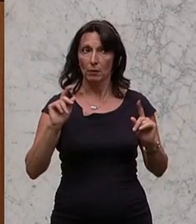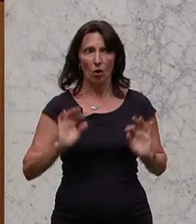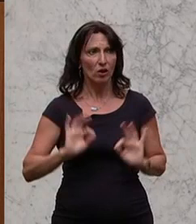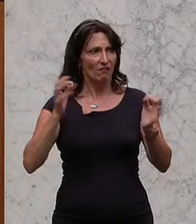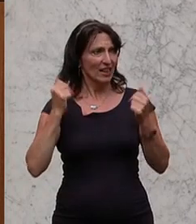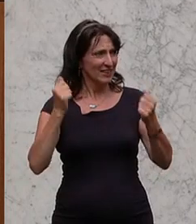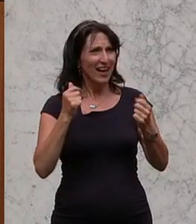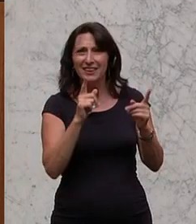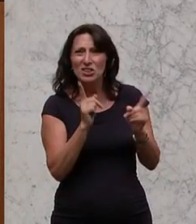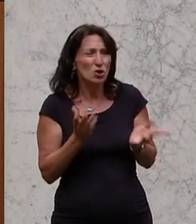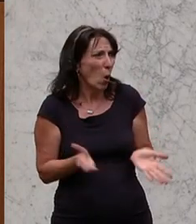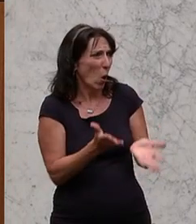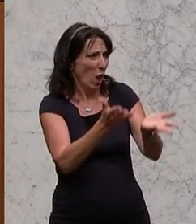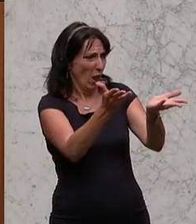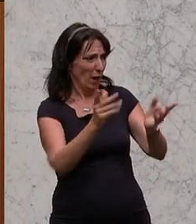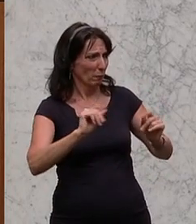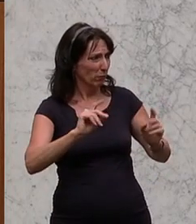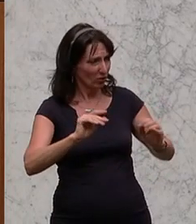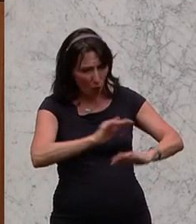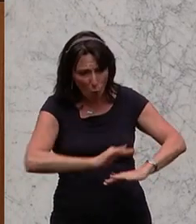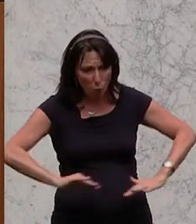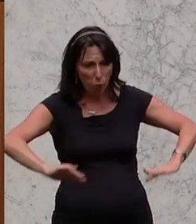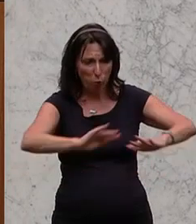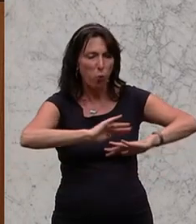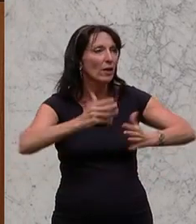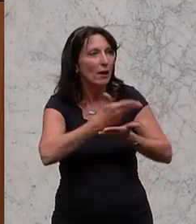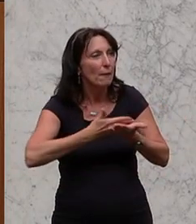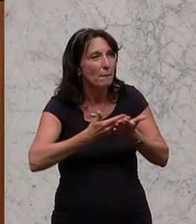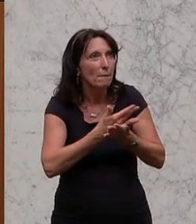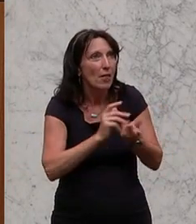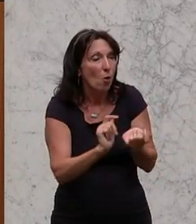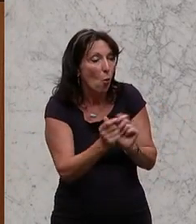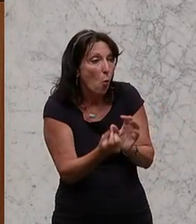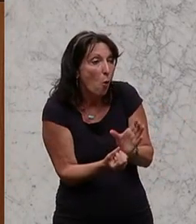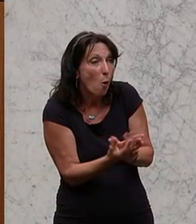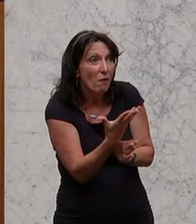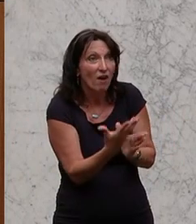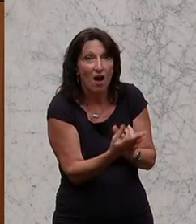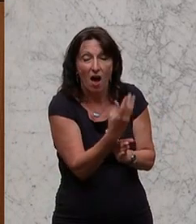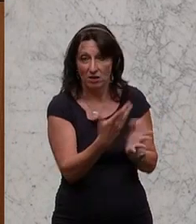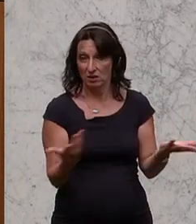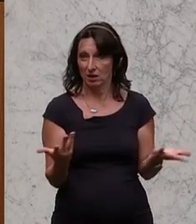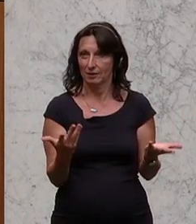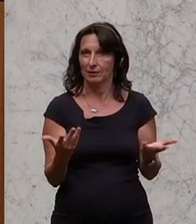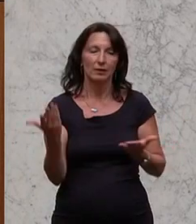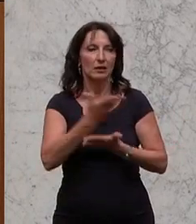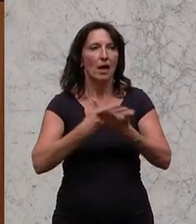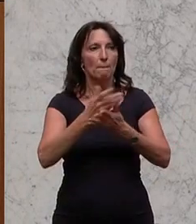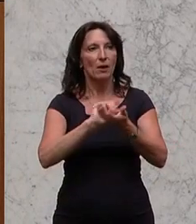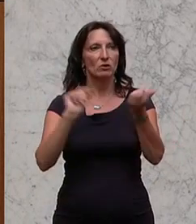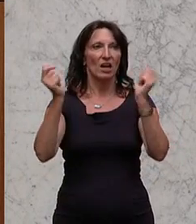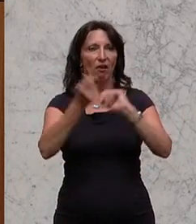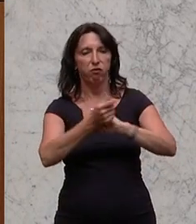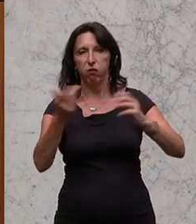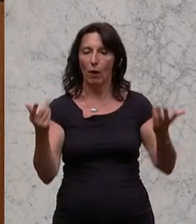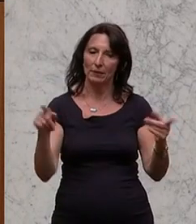Aber lasst man die doch tun. Damit wächst von unten die Bildungsrente. Wir müssen uns davon verabschieden, dass wir Bildungsreformen so machen, wie